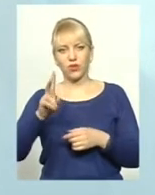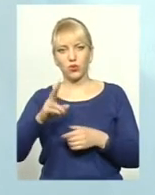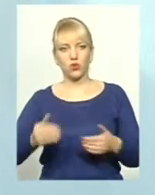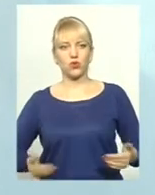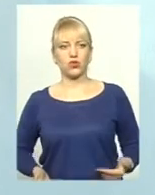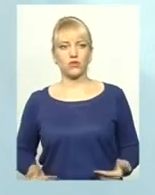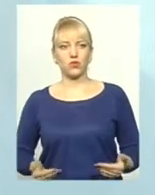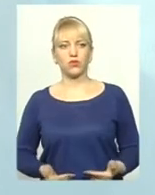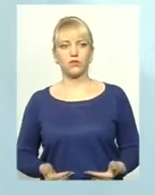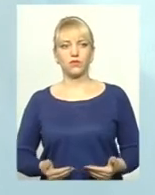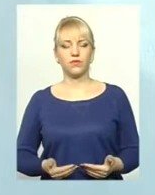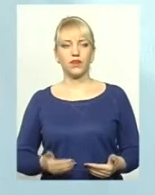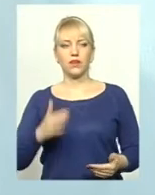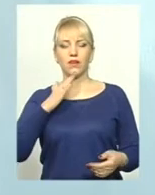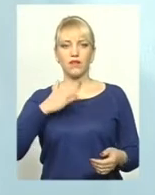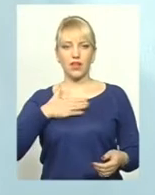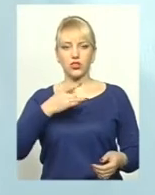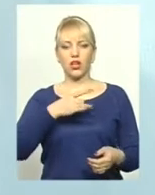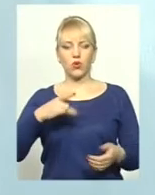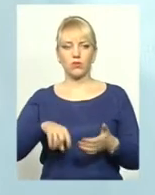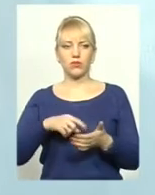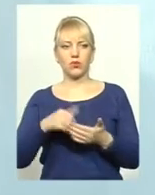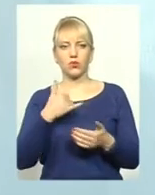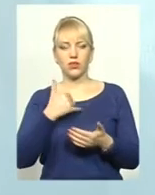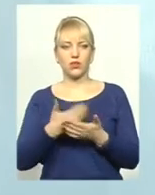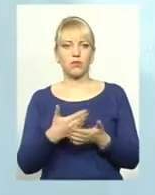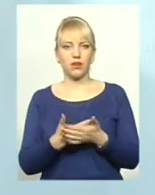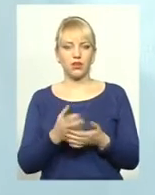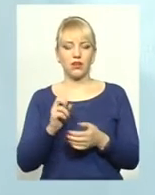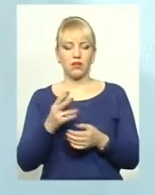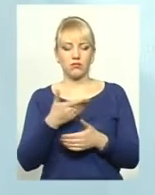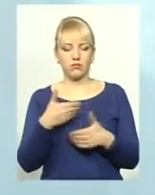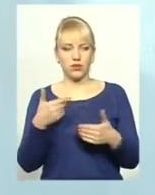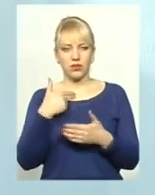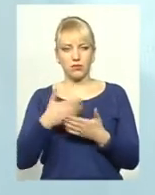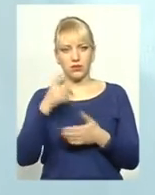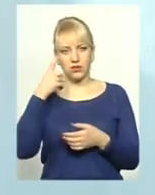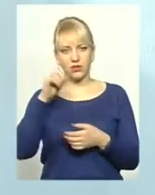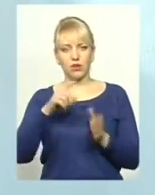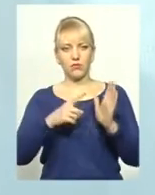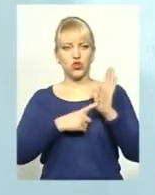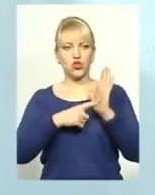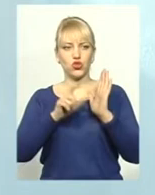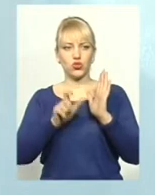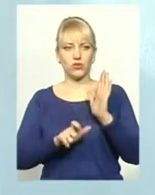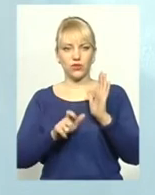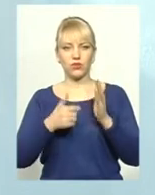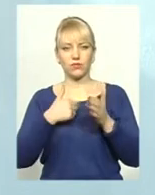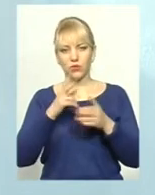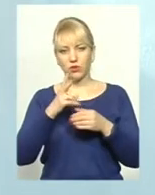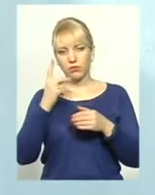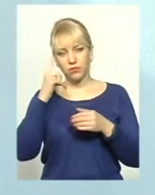в наших районах міста. В нас їх приблизно, так як ми, кого ми знаємо, то десь чоловік 6. приблизно, що ми собі